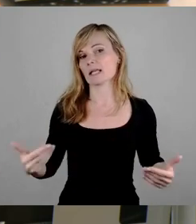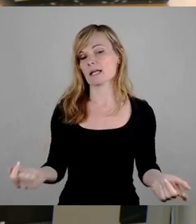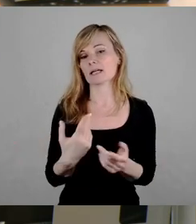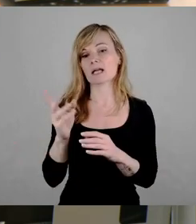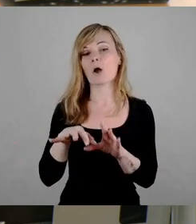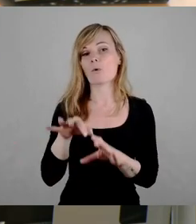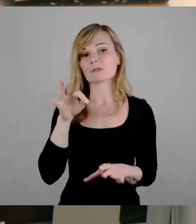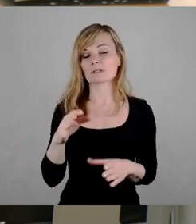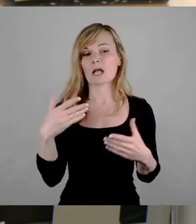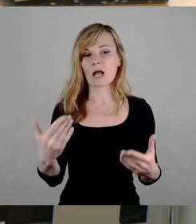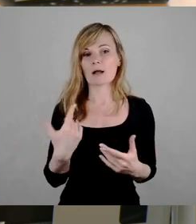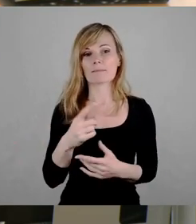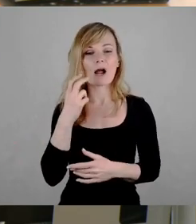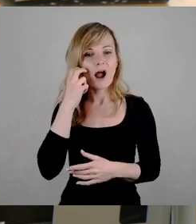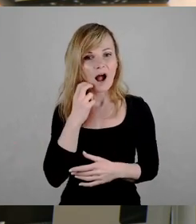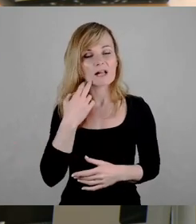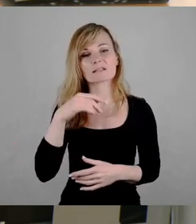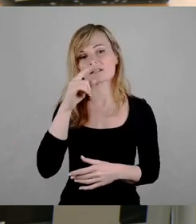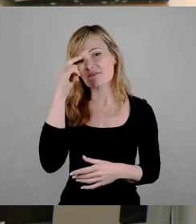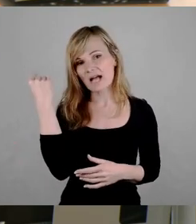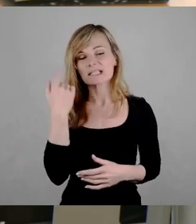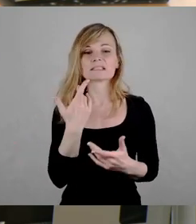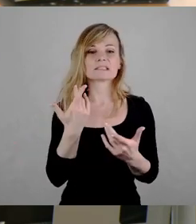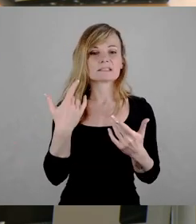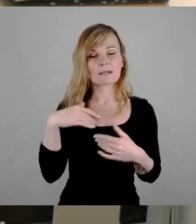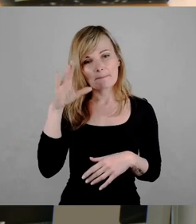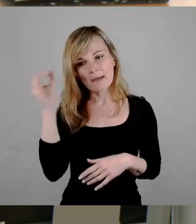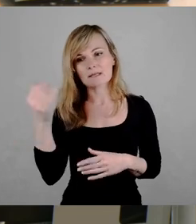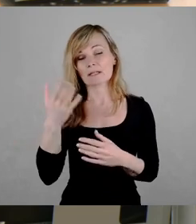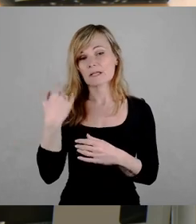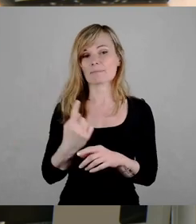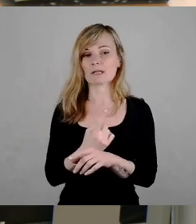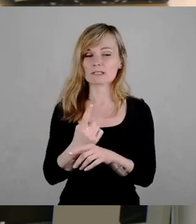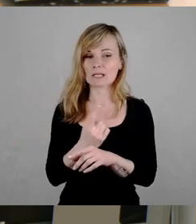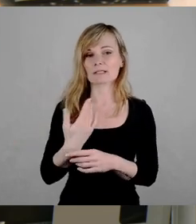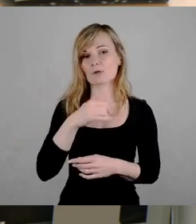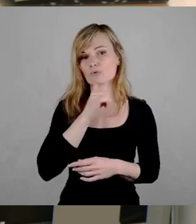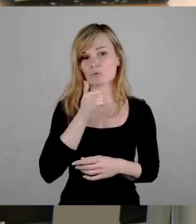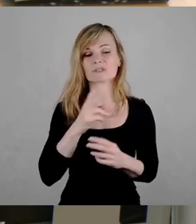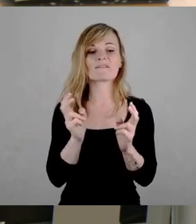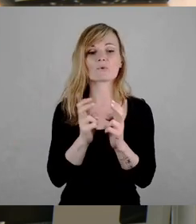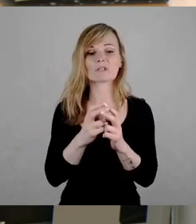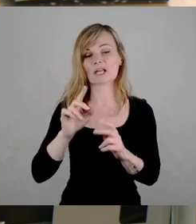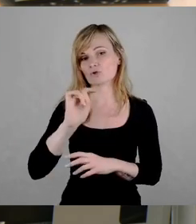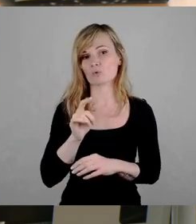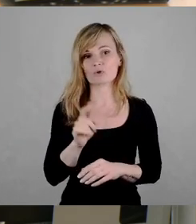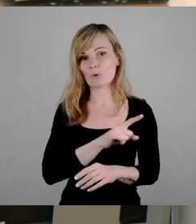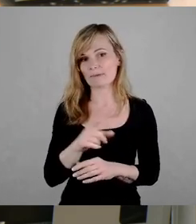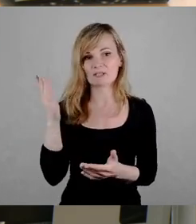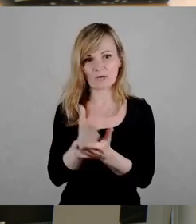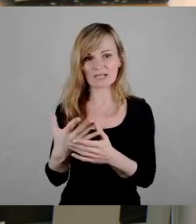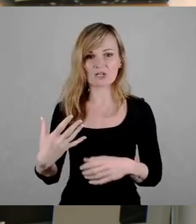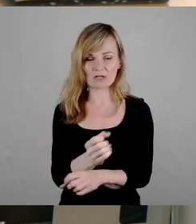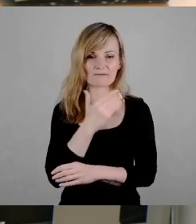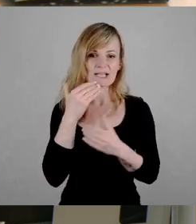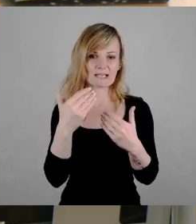auf die alten weißen Männer, die seinerzeit in ihrer Jugend ihr Physikstudium bis zu Ende gebracht haben. Vielen Dank.